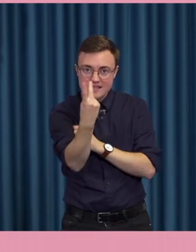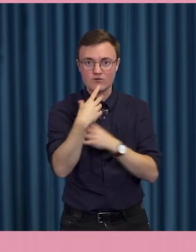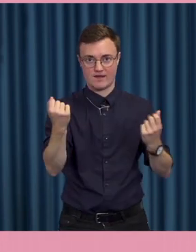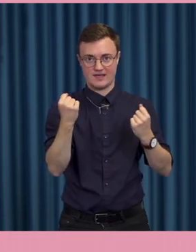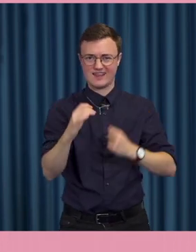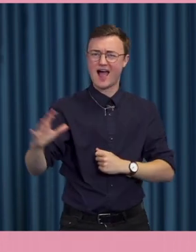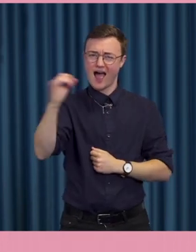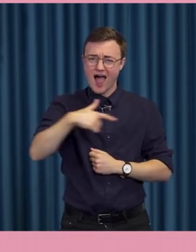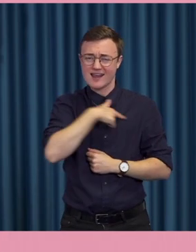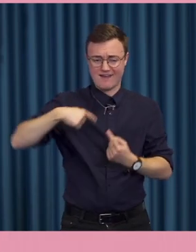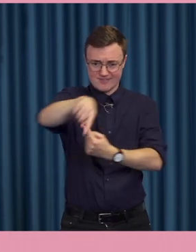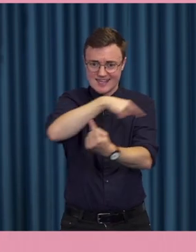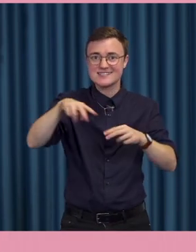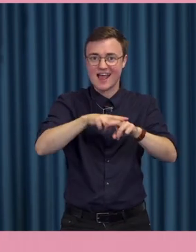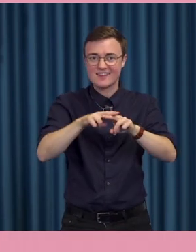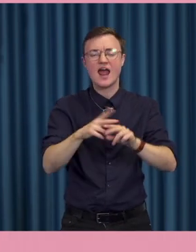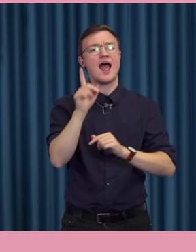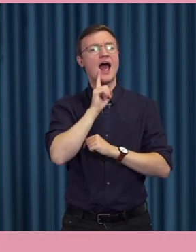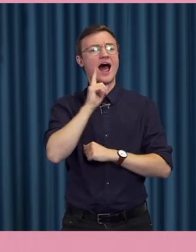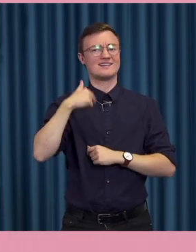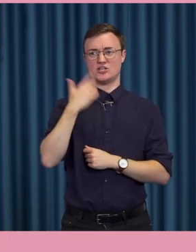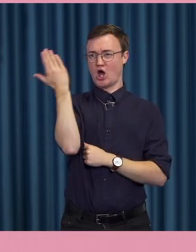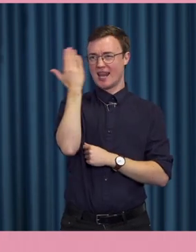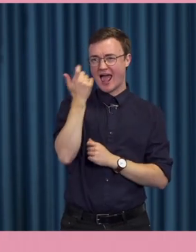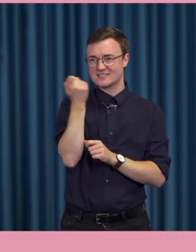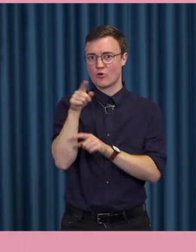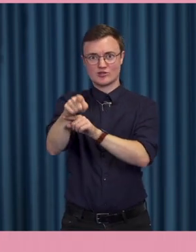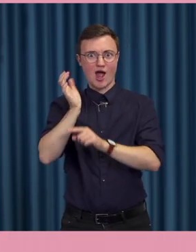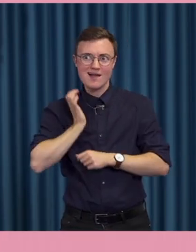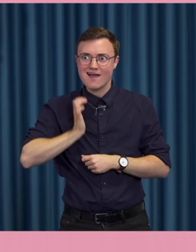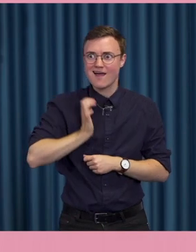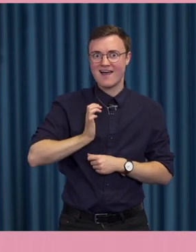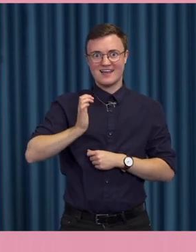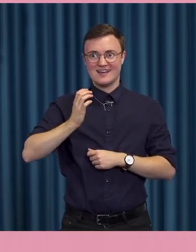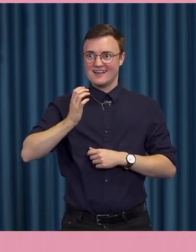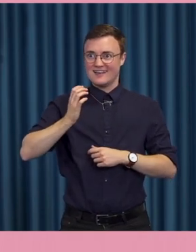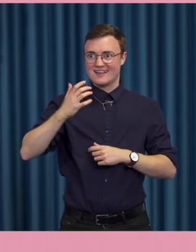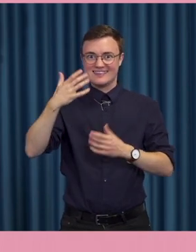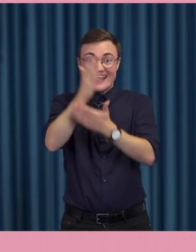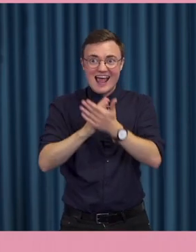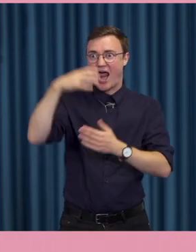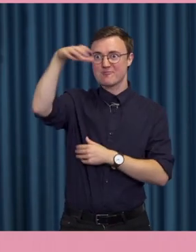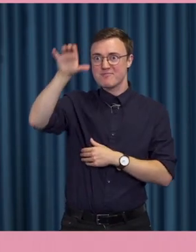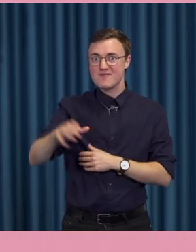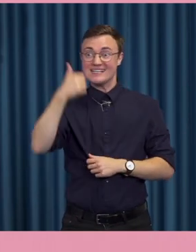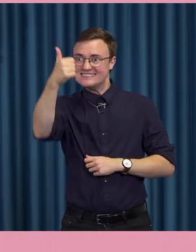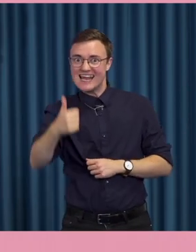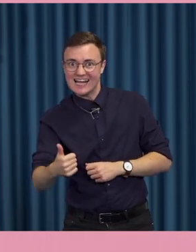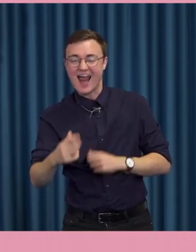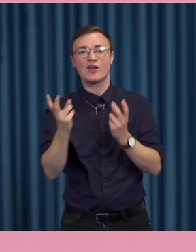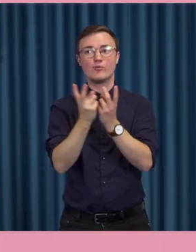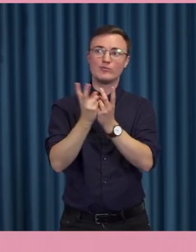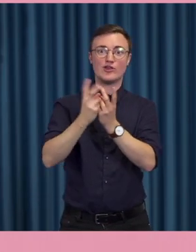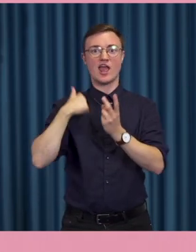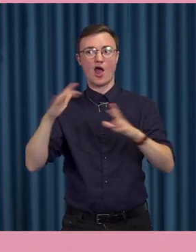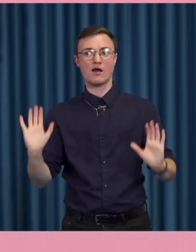varje gång jag läser någonting som jag gillar, delar och driver vidare så fyller jag ju på den här gräsrotsrörelsen. Och det finns faktiskt